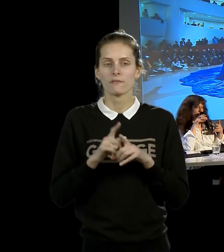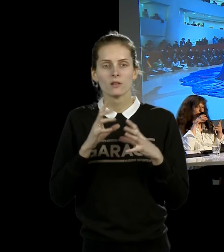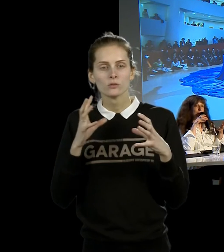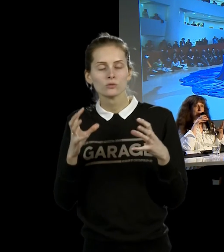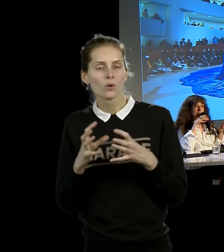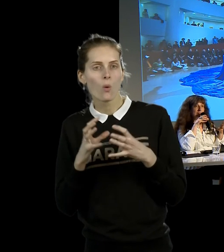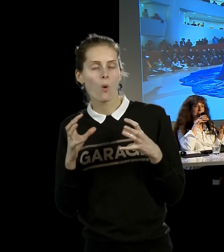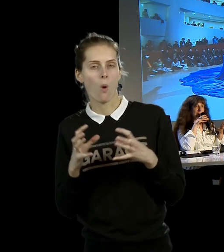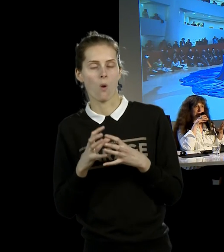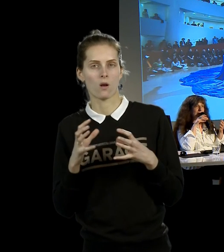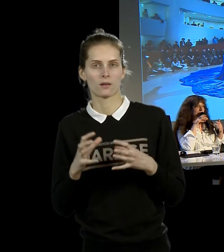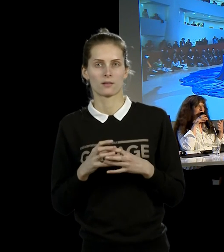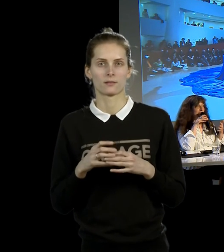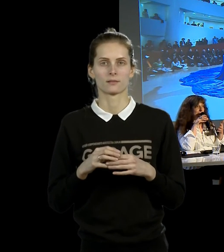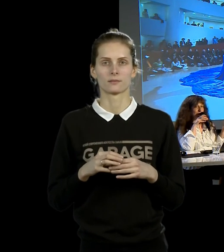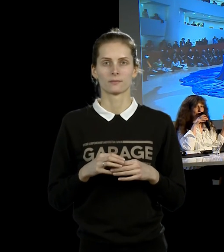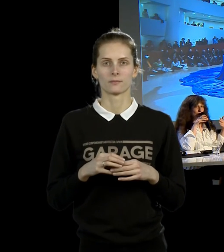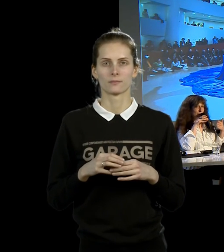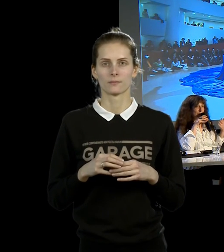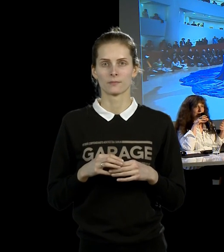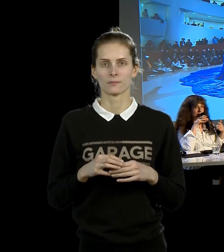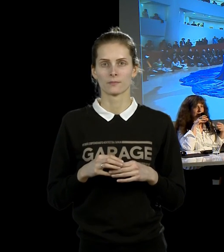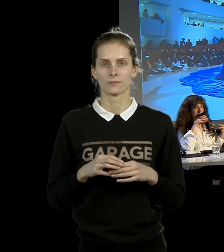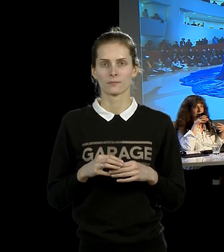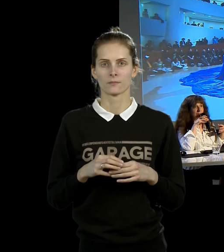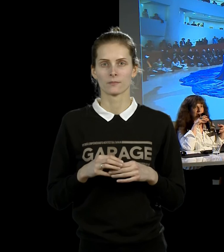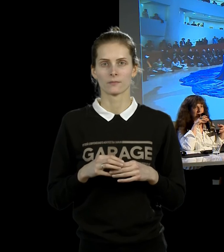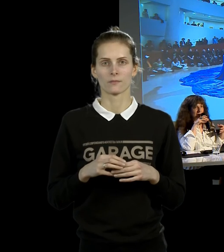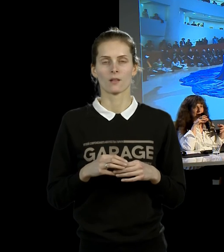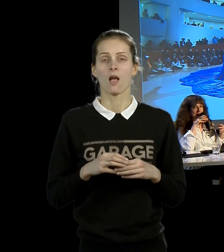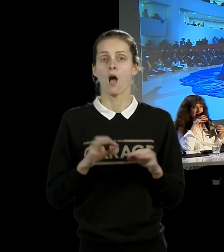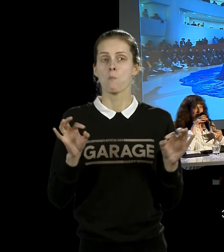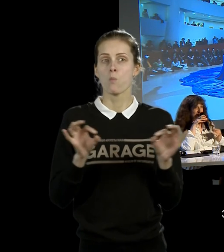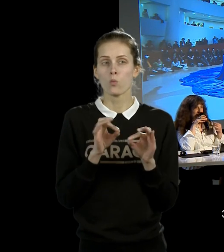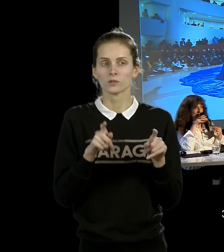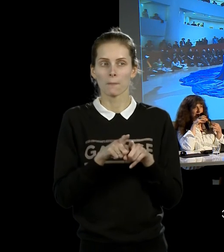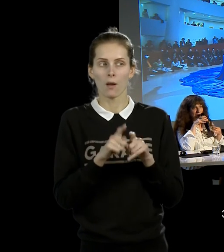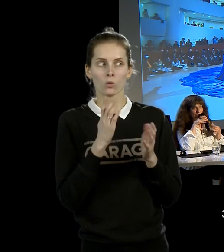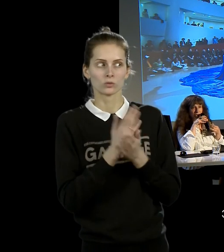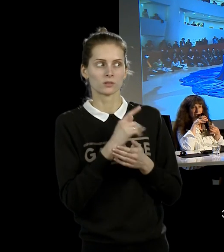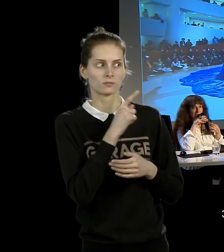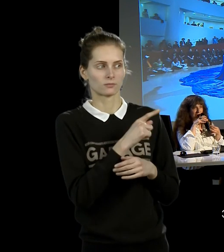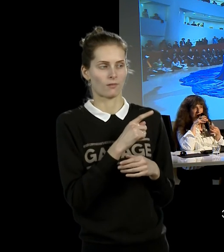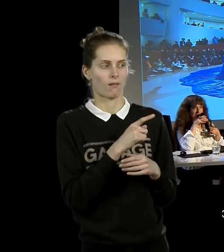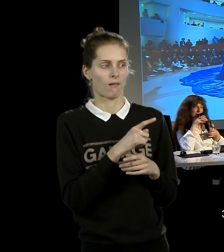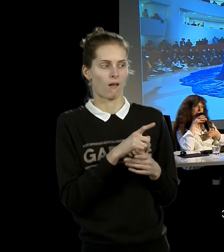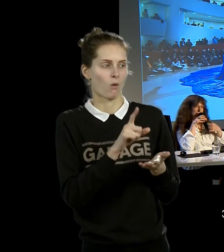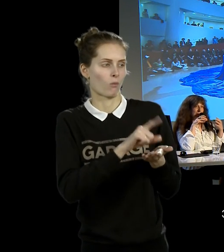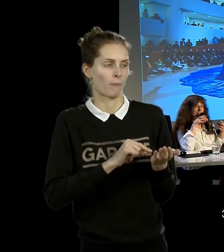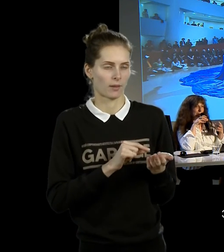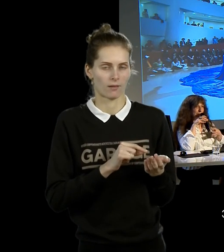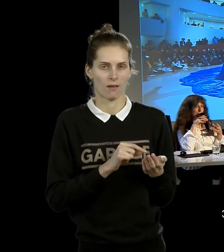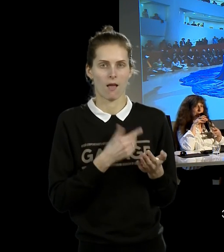практика. Что такое здесь реенаптмент? Это не реенаптмент, это то, что в музыке называется кавер-версия. Это когда одна очень известная